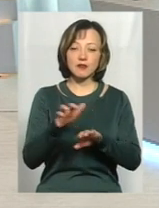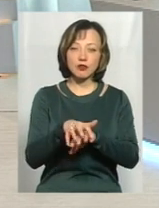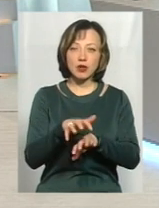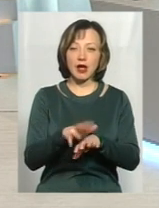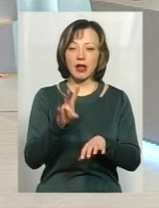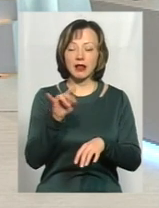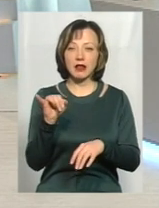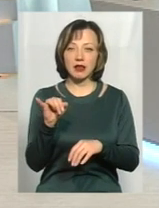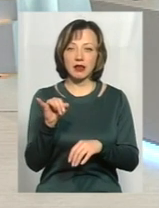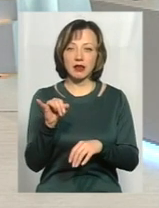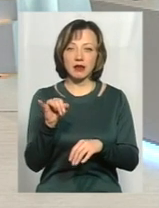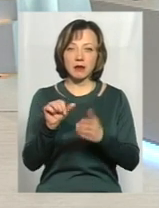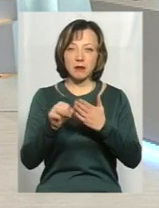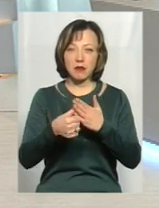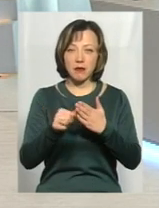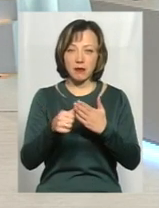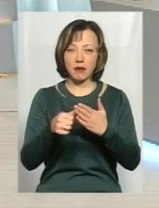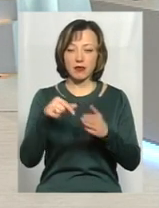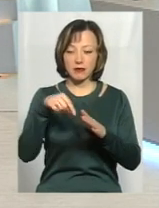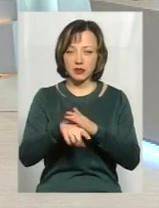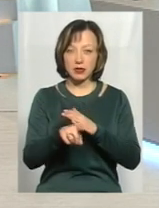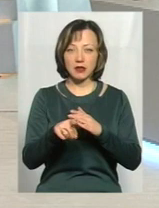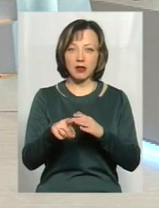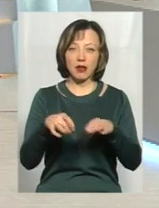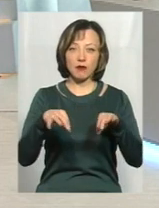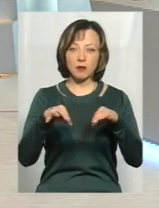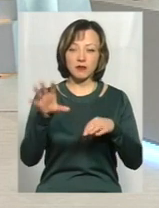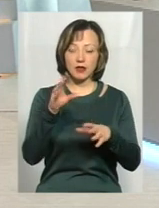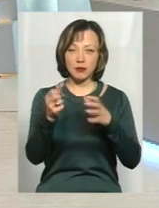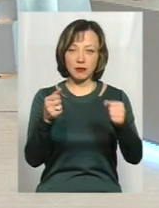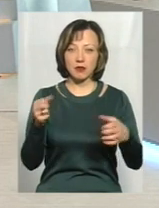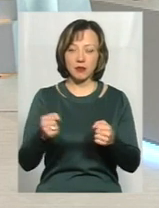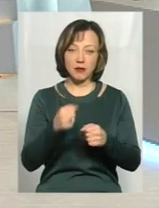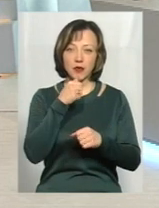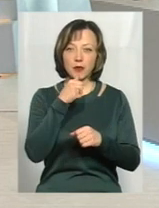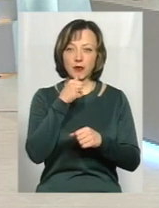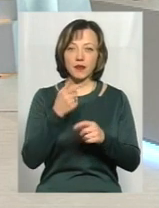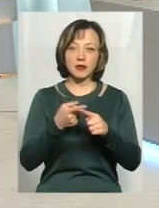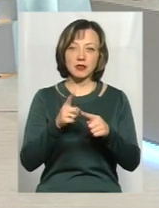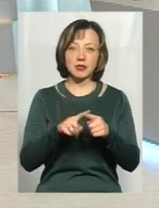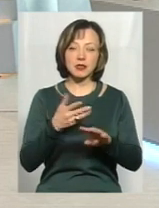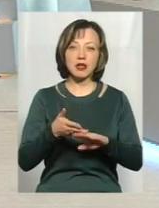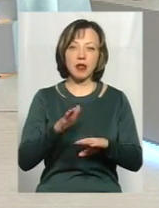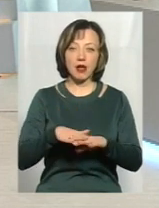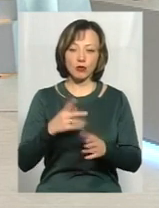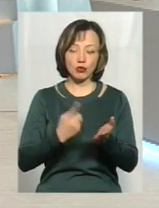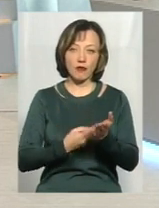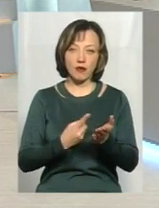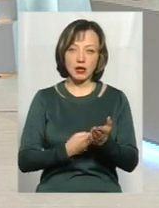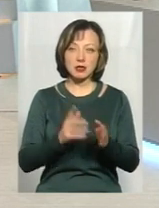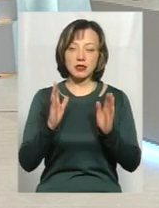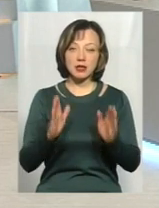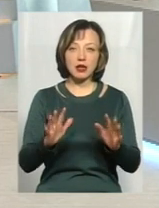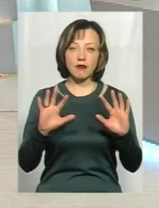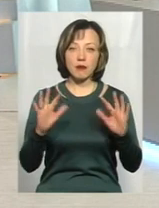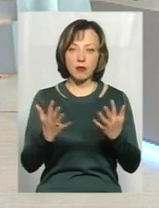ні сліди всередині автомобіля, бо він вже все руками попробував, тобто складно потім доводити, тільки у